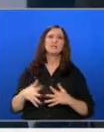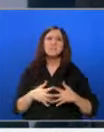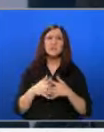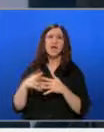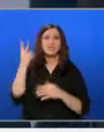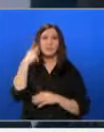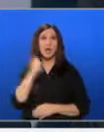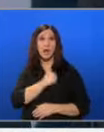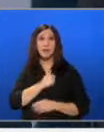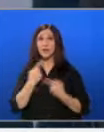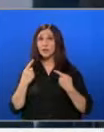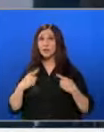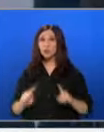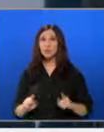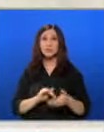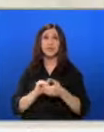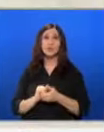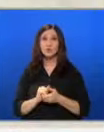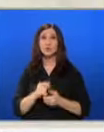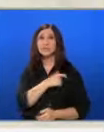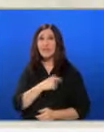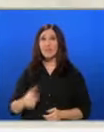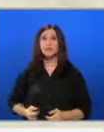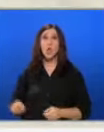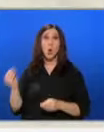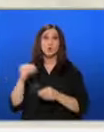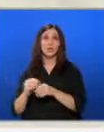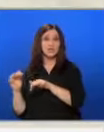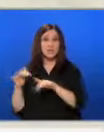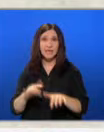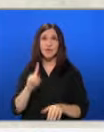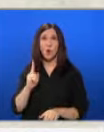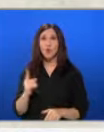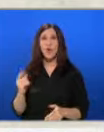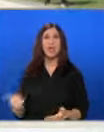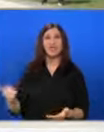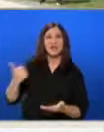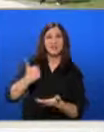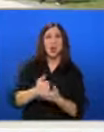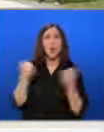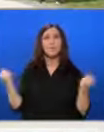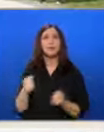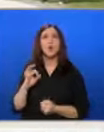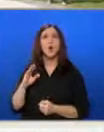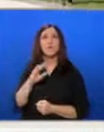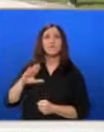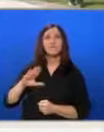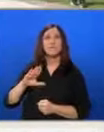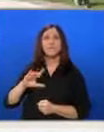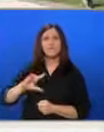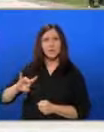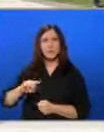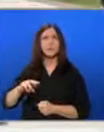Канада и други съюзнически нации вземат участие в десанта, който е начало на операция Оверлорд и в Азия, която